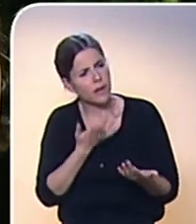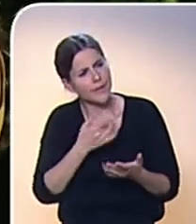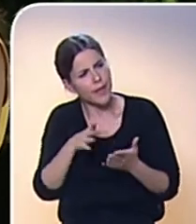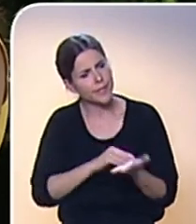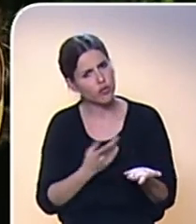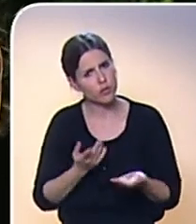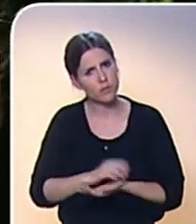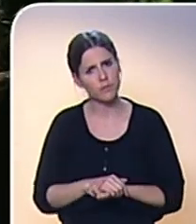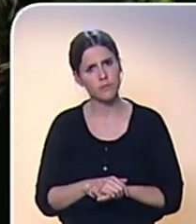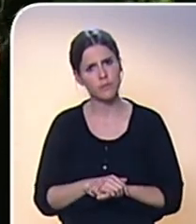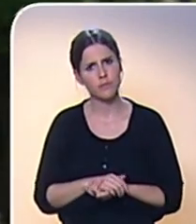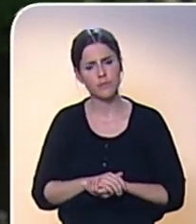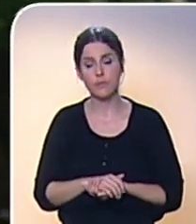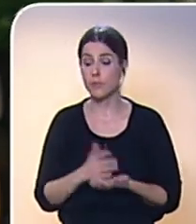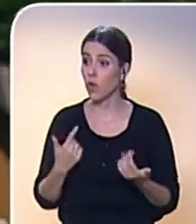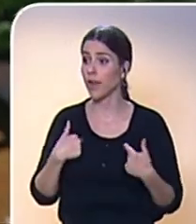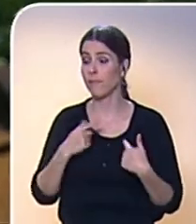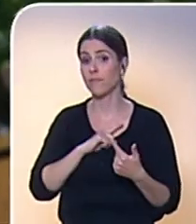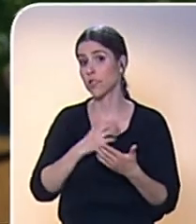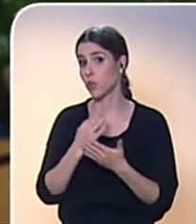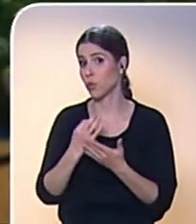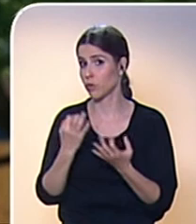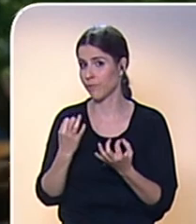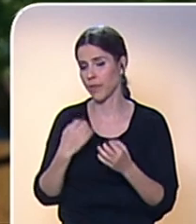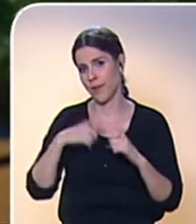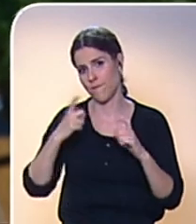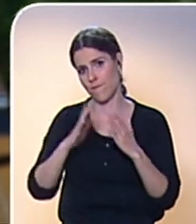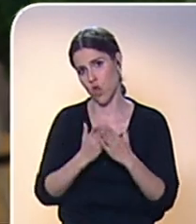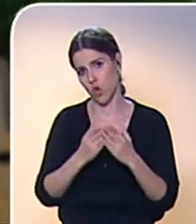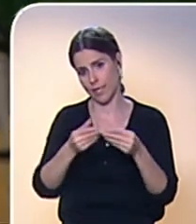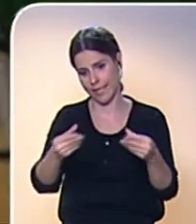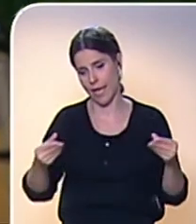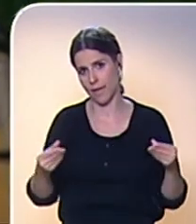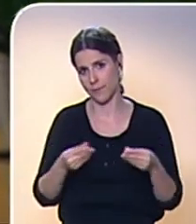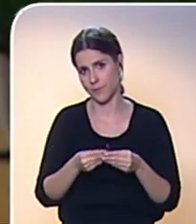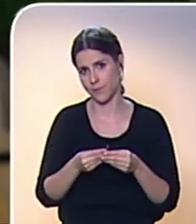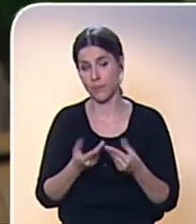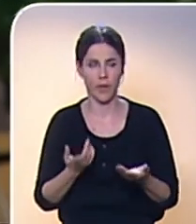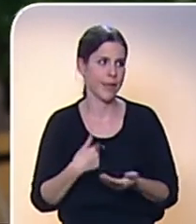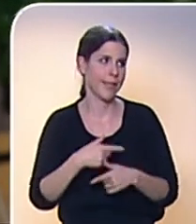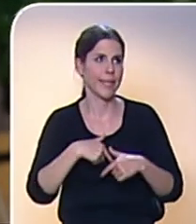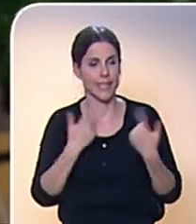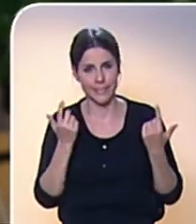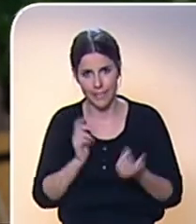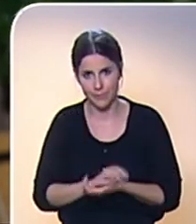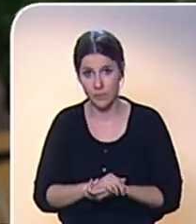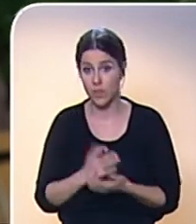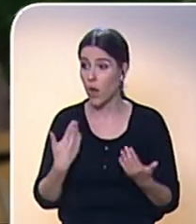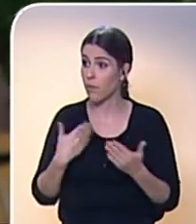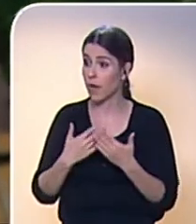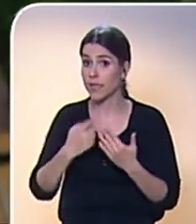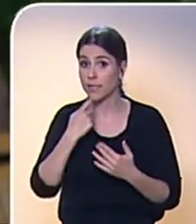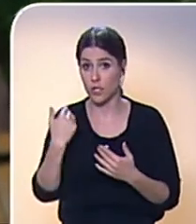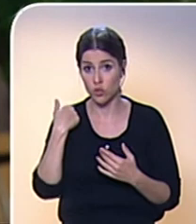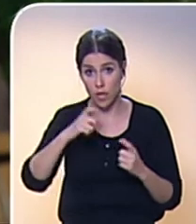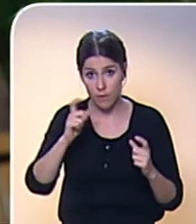začít? Já bych vám určitě doporučil fotoknihu. Co jsem předpokládala? Záleží na tom, jestli chcete archivovat staré